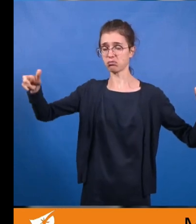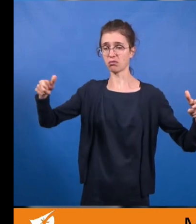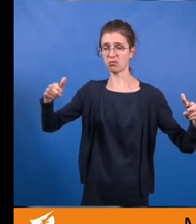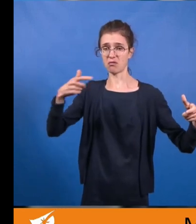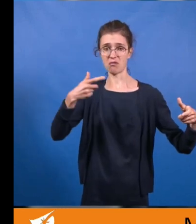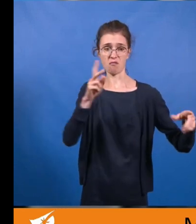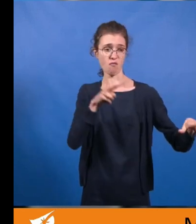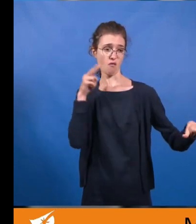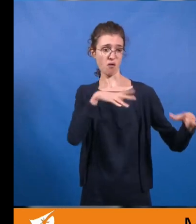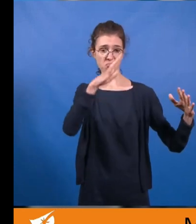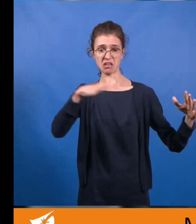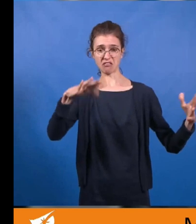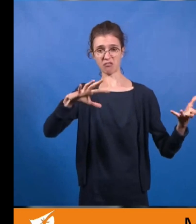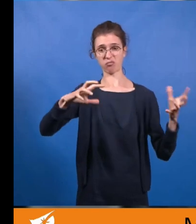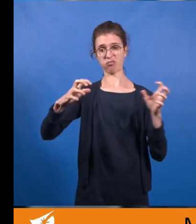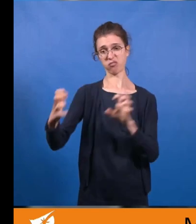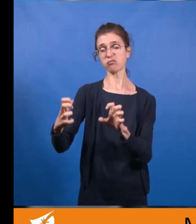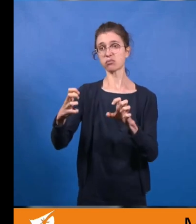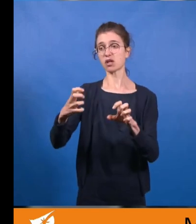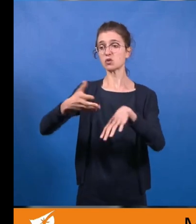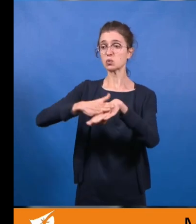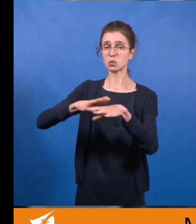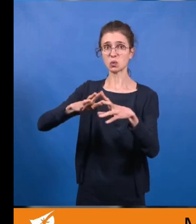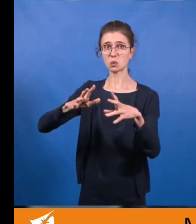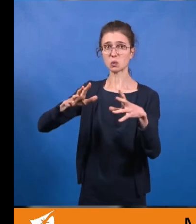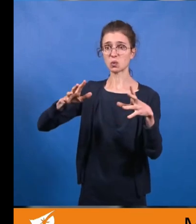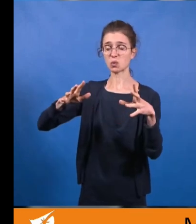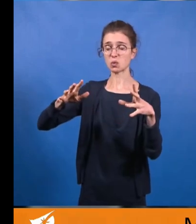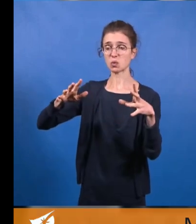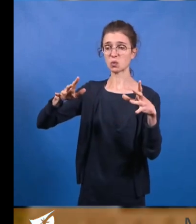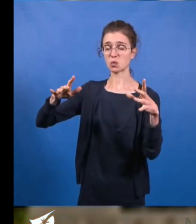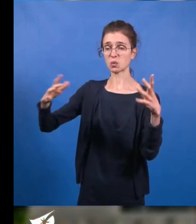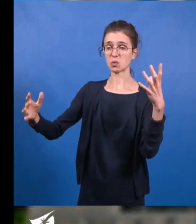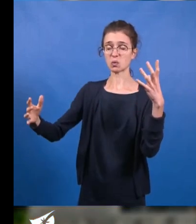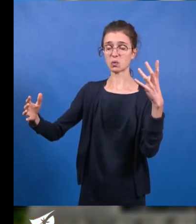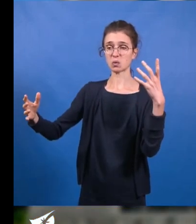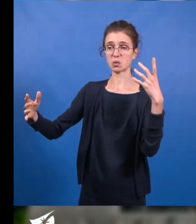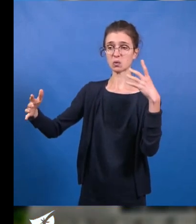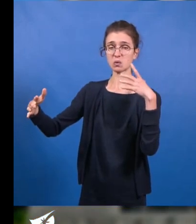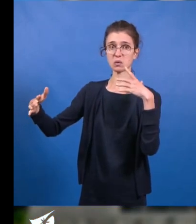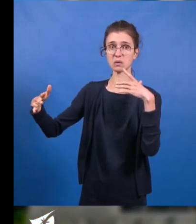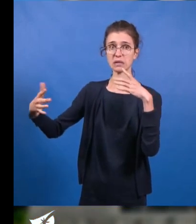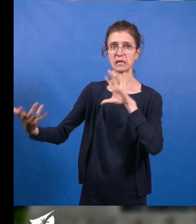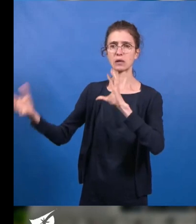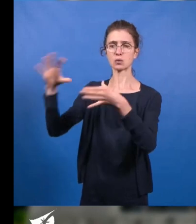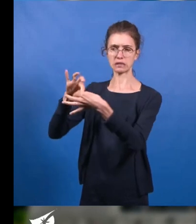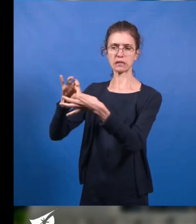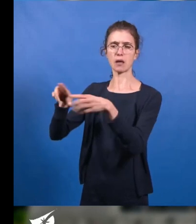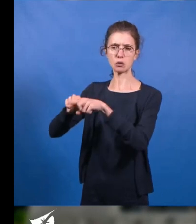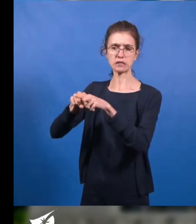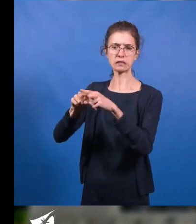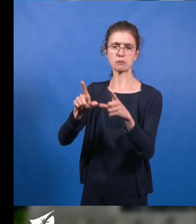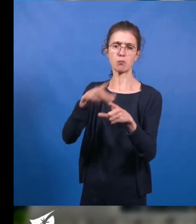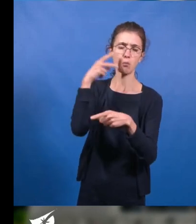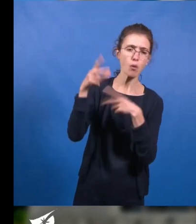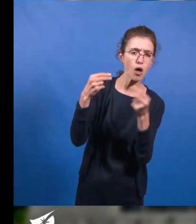durablement l'environnement au mépris des écosystèmes et en détruisant la biodiversité. Nous voyons là les ravages opérés par les logiques du